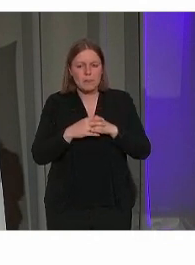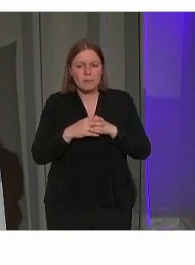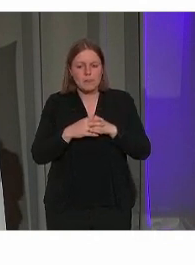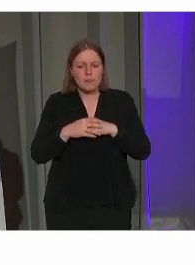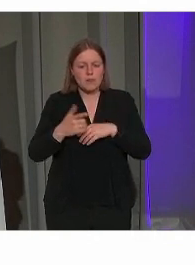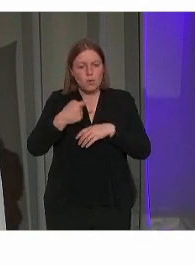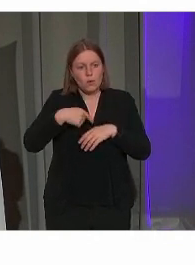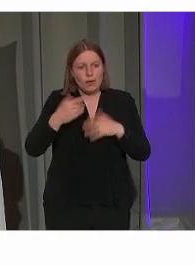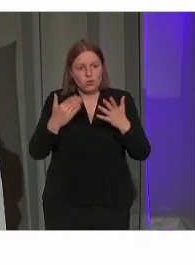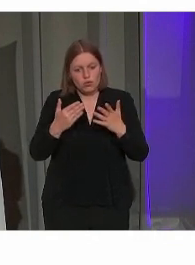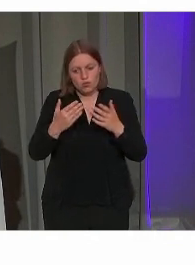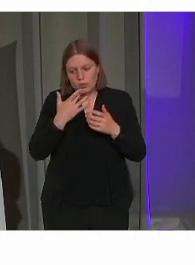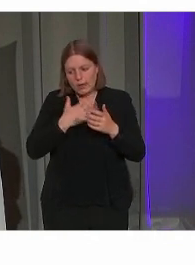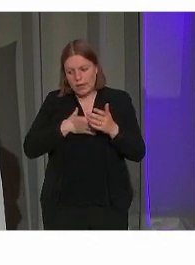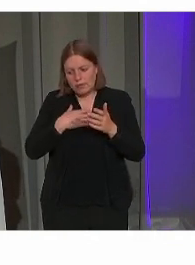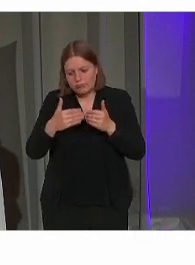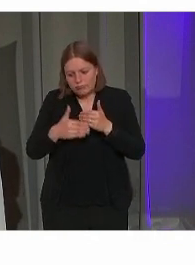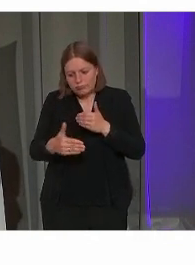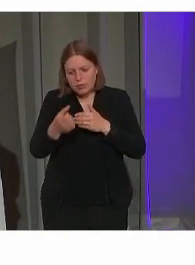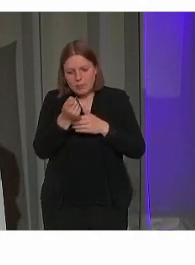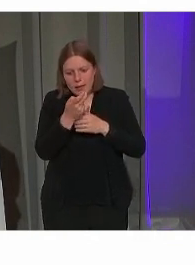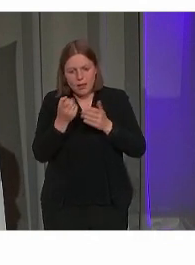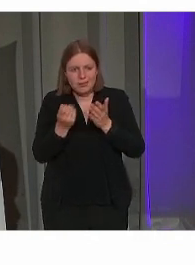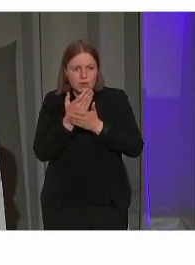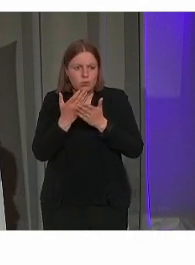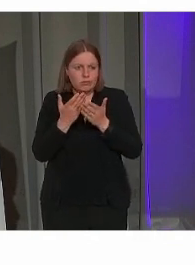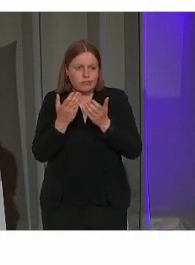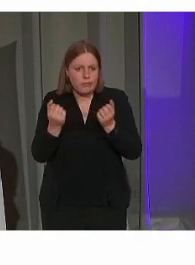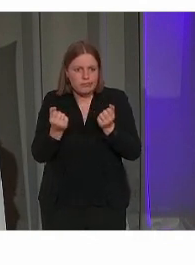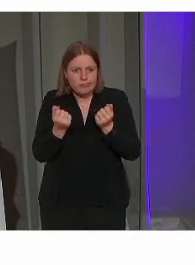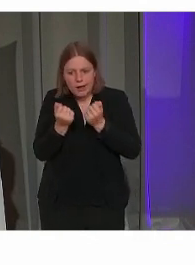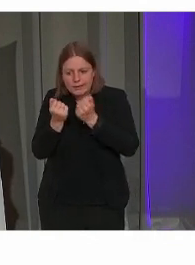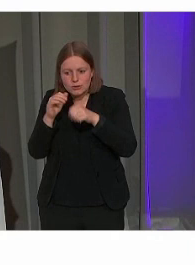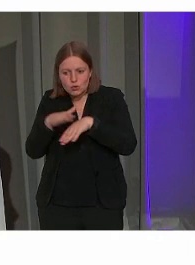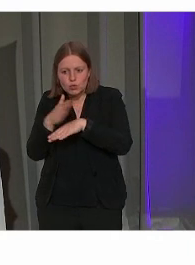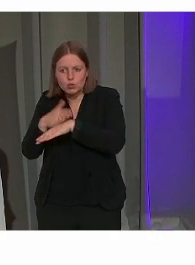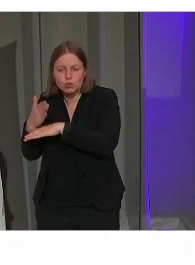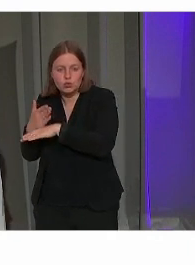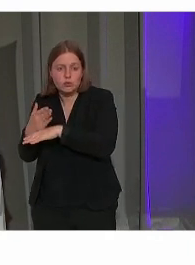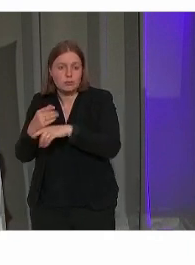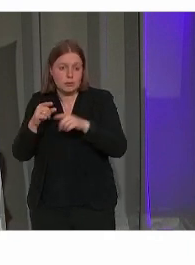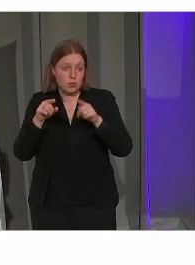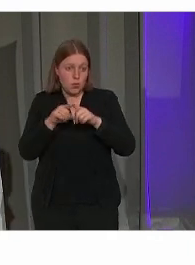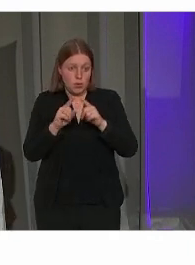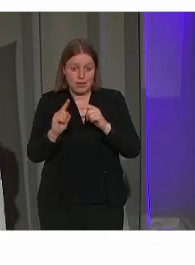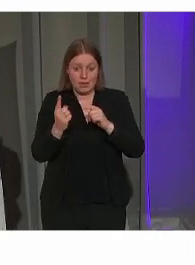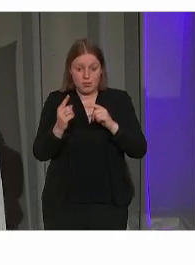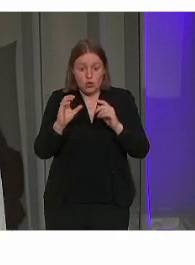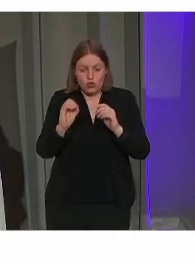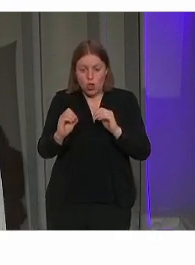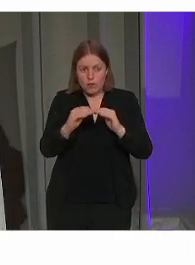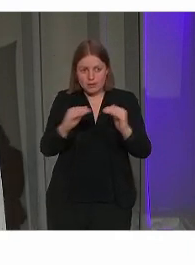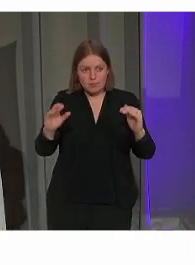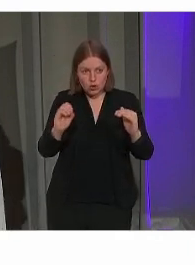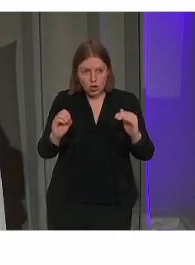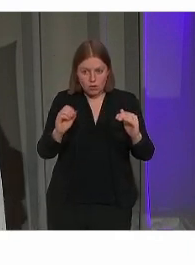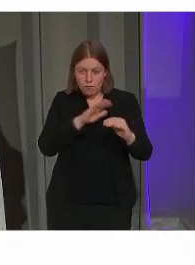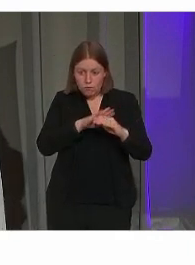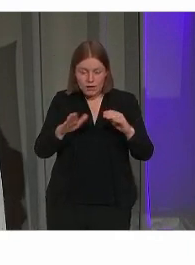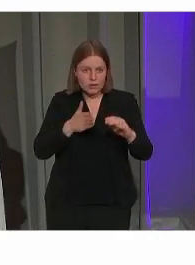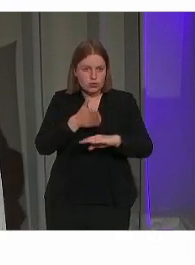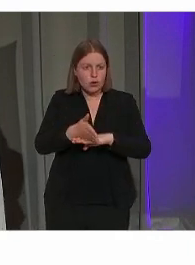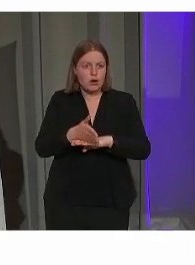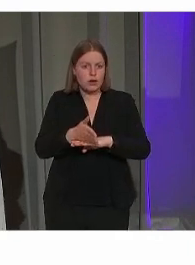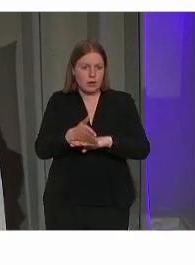ingrepen die we nu op de planningen bestaan, betekenen dat de gelijkvloers ook daar volledig toegankelijk kan worden. Het is niet heel veel